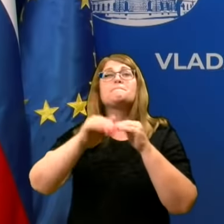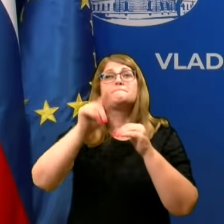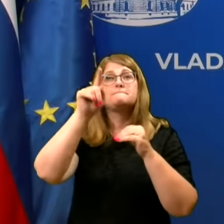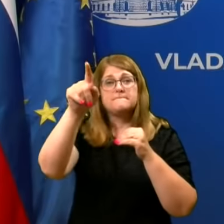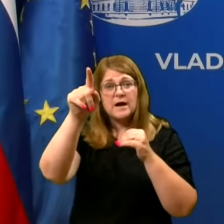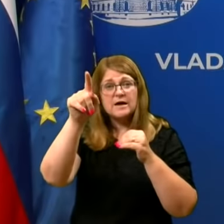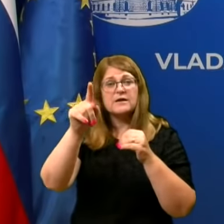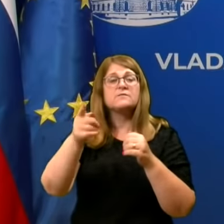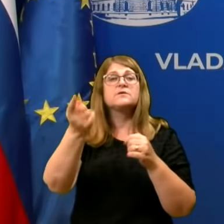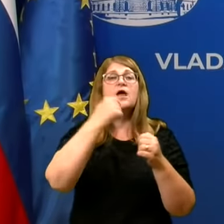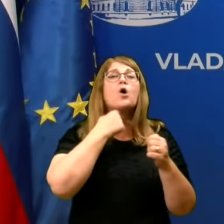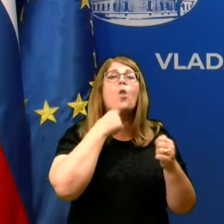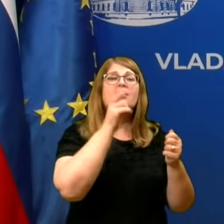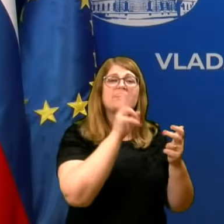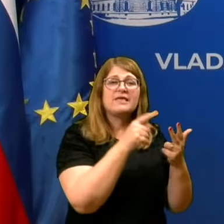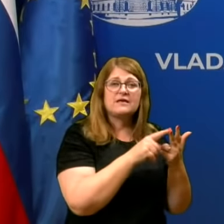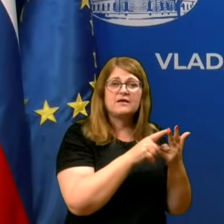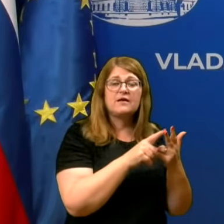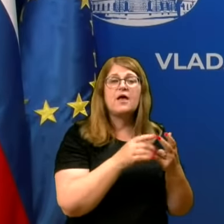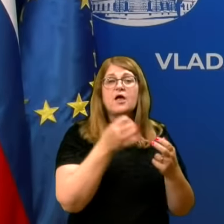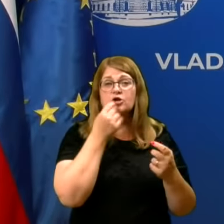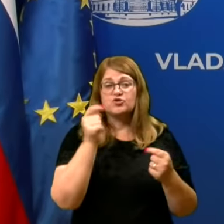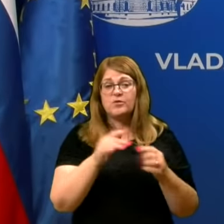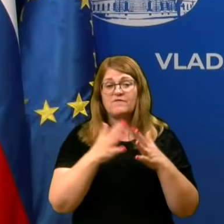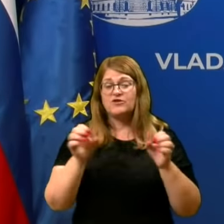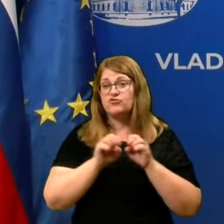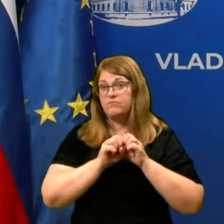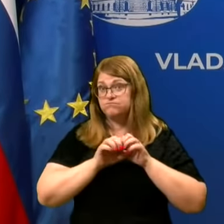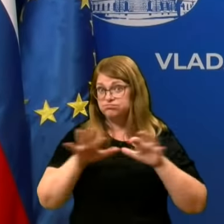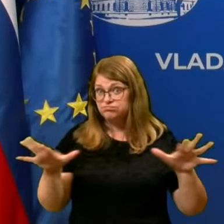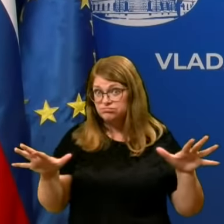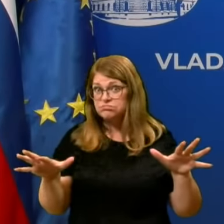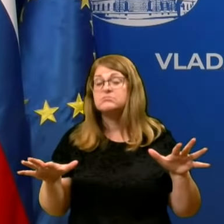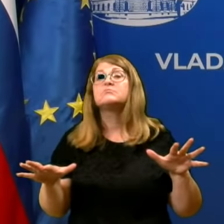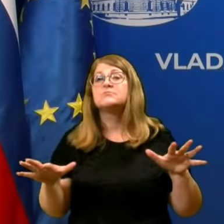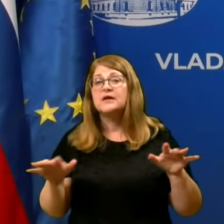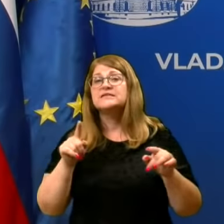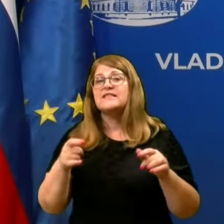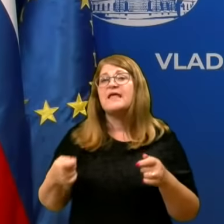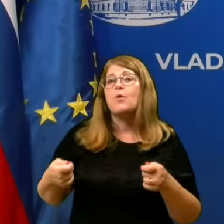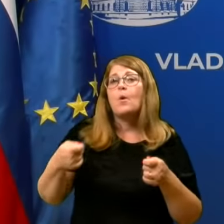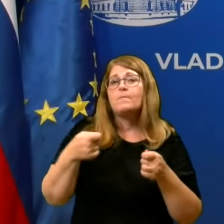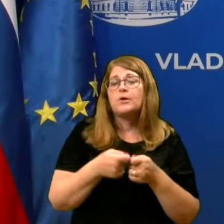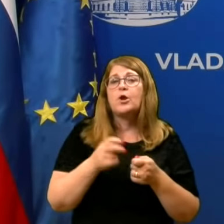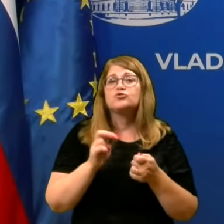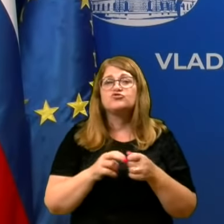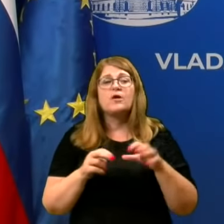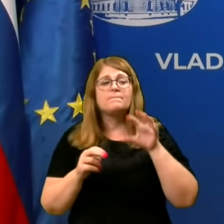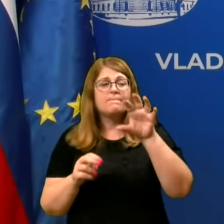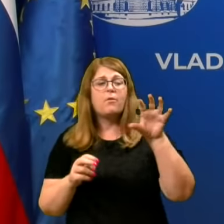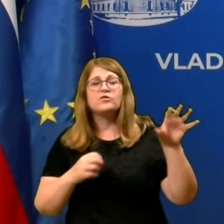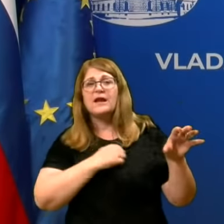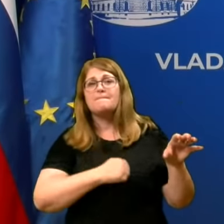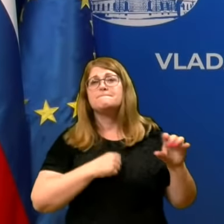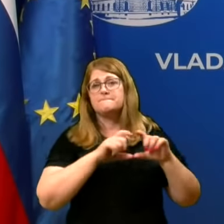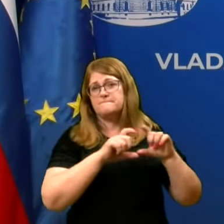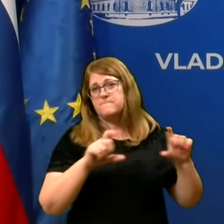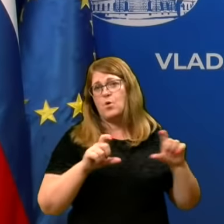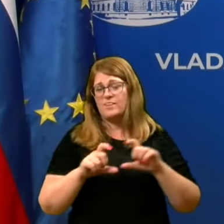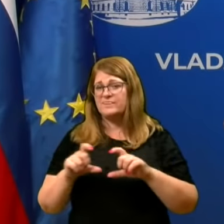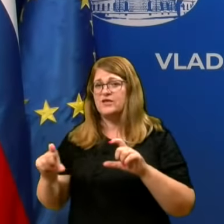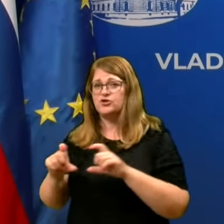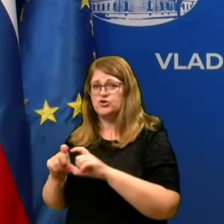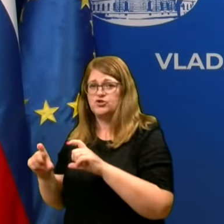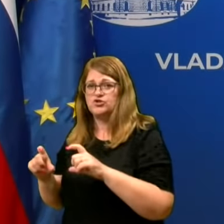koraku potem bolnik. In pa, če povedo večjega zbruha lokalno, se potem temu preključi podočna lokalna bolnišnica, da se